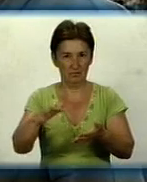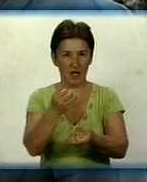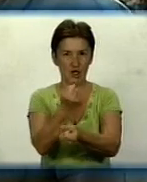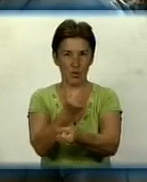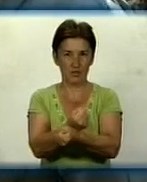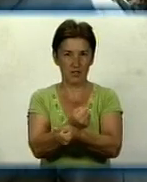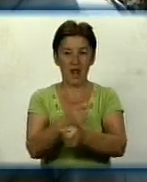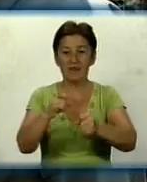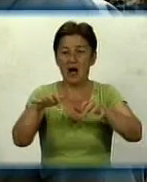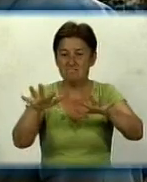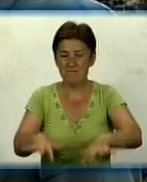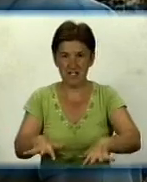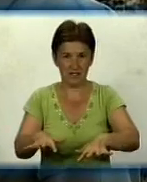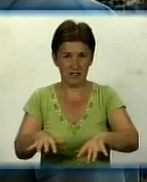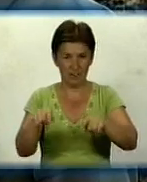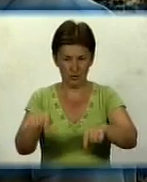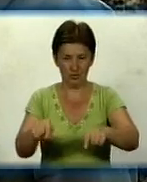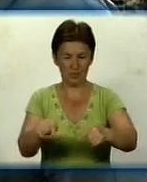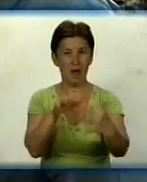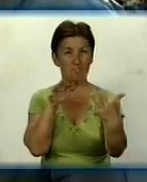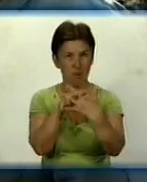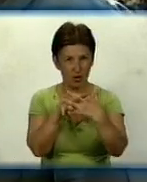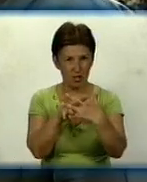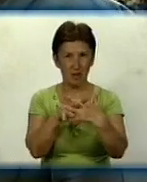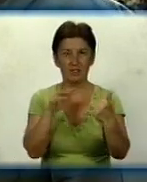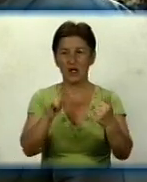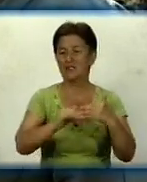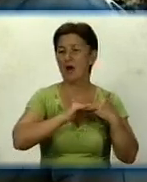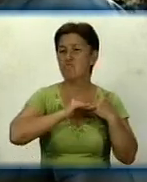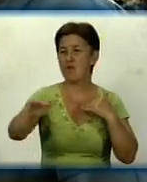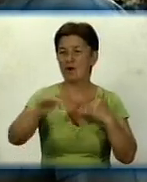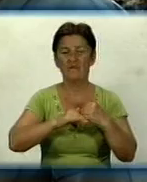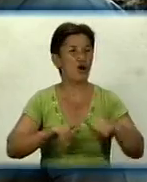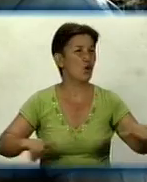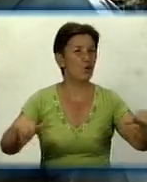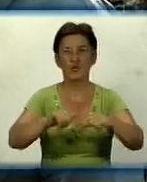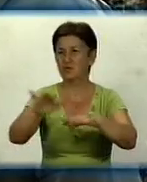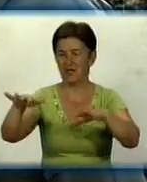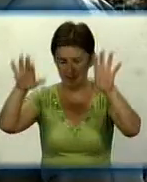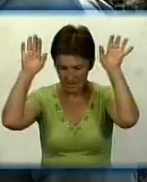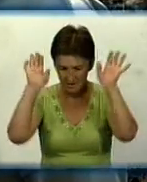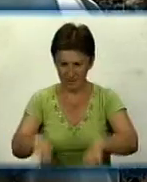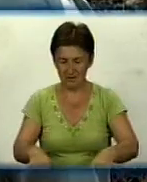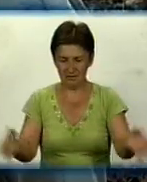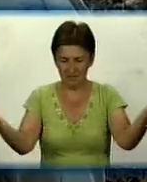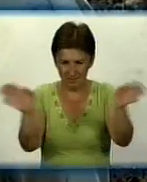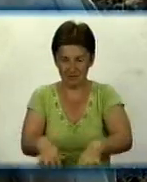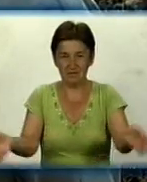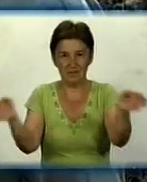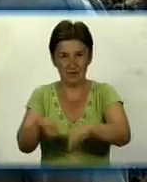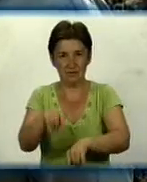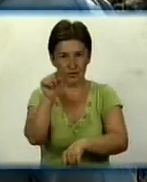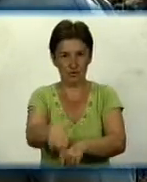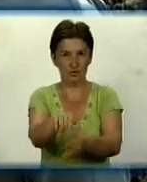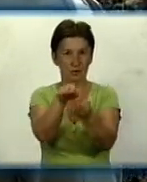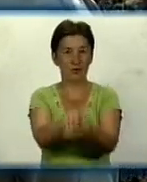місцях боїв, ховали, так звичайно, польові поховання. Щоб не були епідем, щоб тіла не розогали, прямо закуплені на цьому